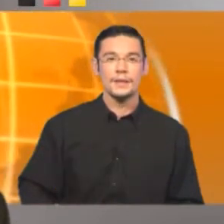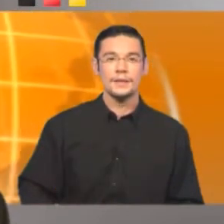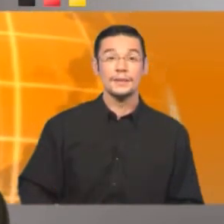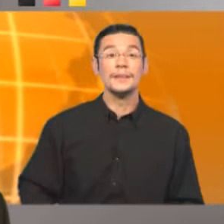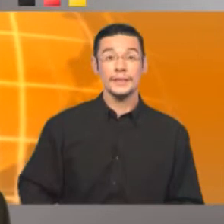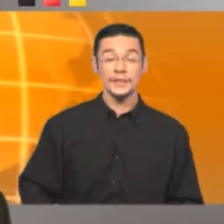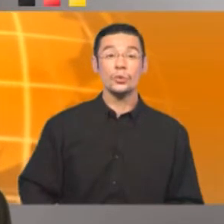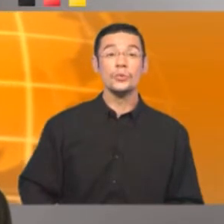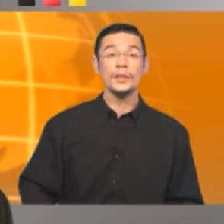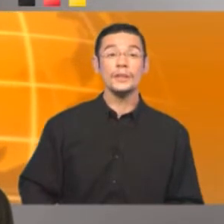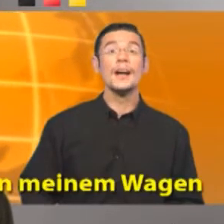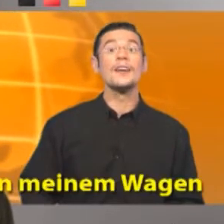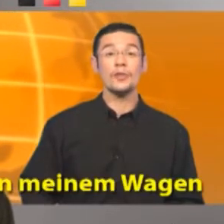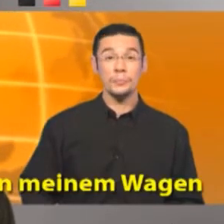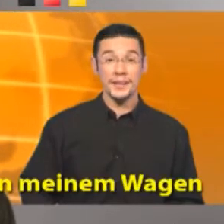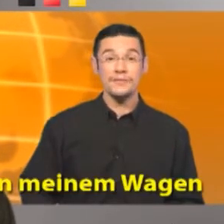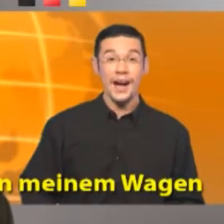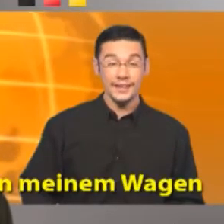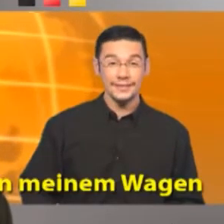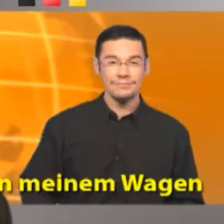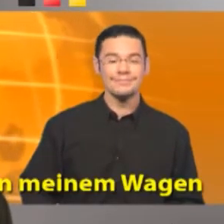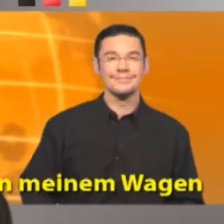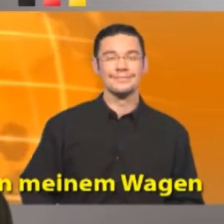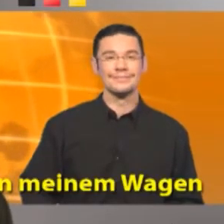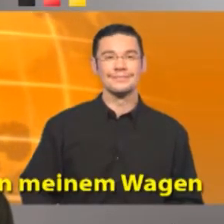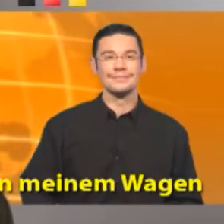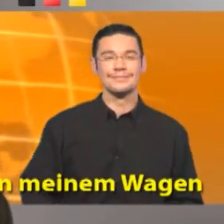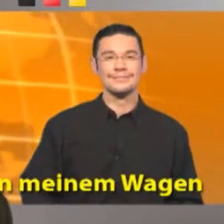Ich rufe von meinem Wagen